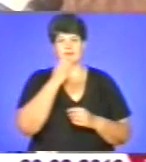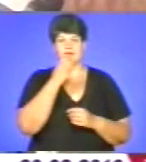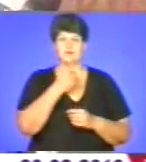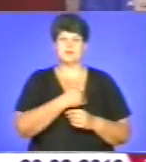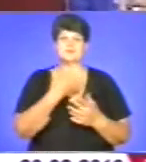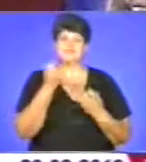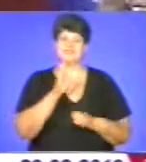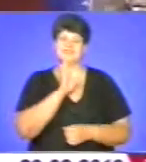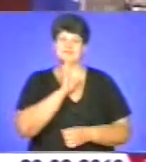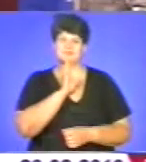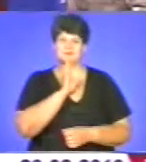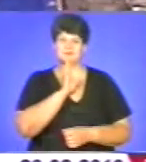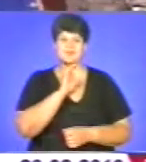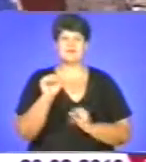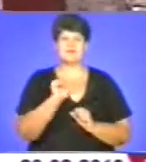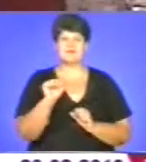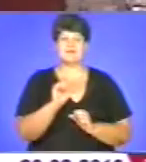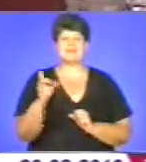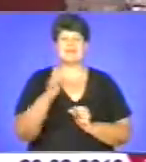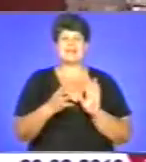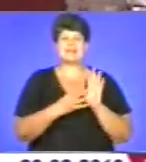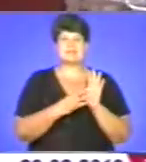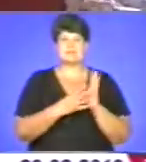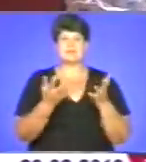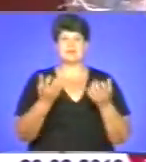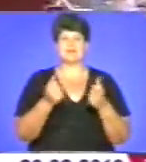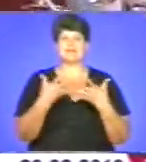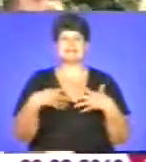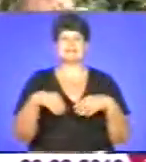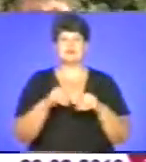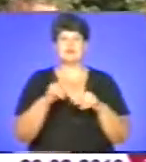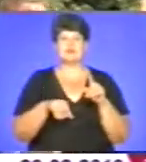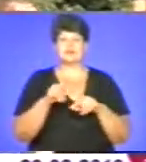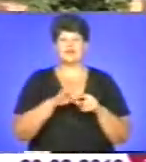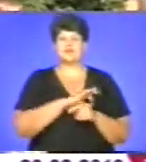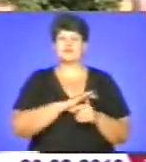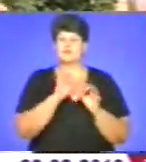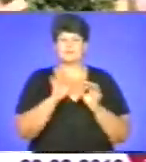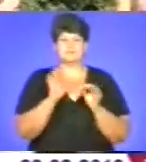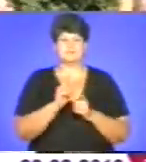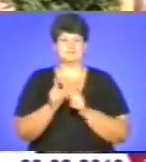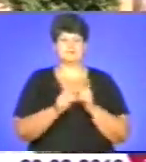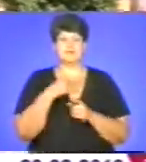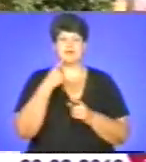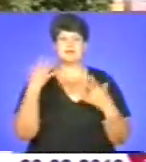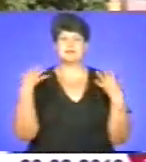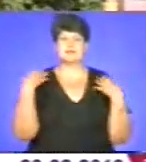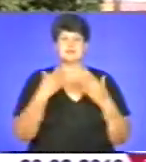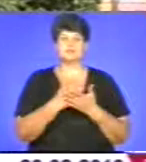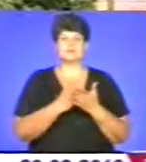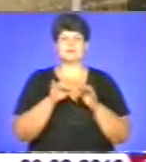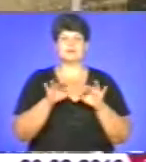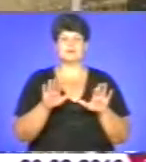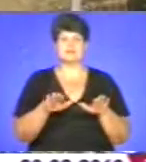дівчинку. У Теребовлянському районі дев'ять прийомних сімей. Родинного виховання не замінить нічого, каже начальник служби у справах дітей